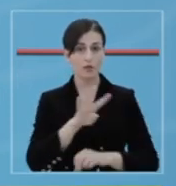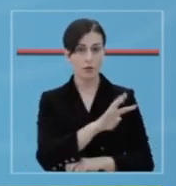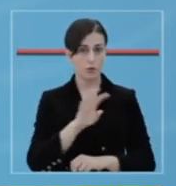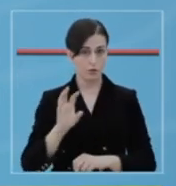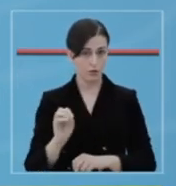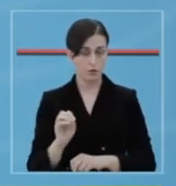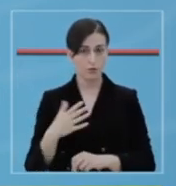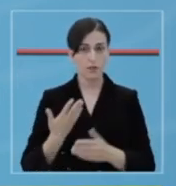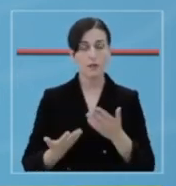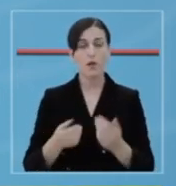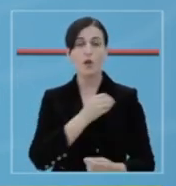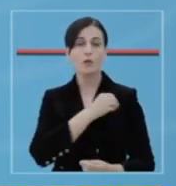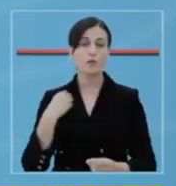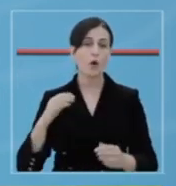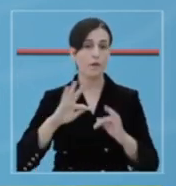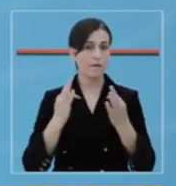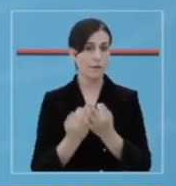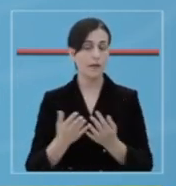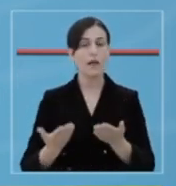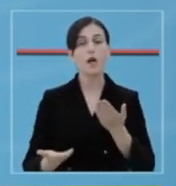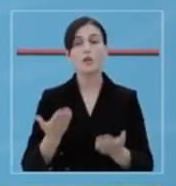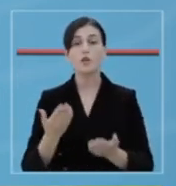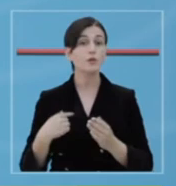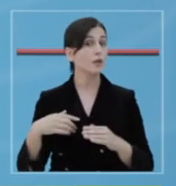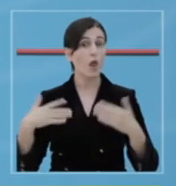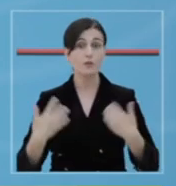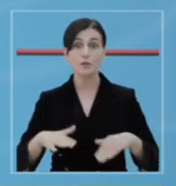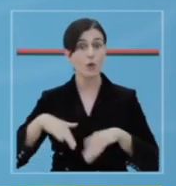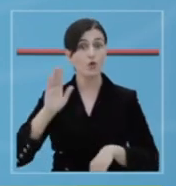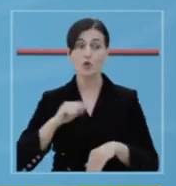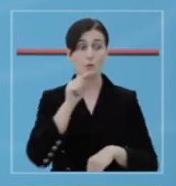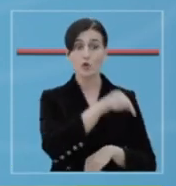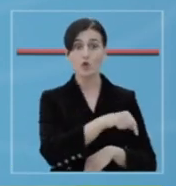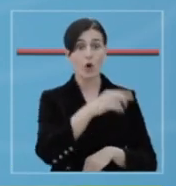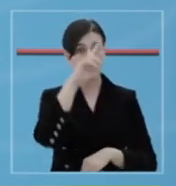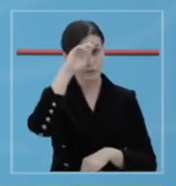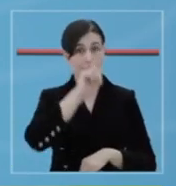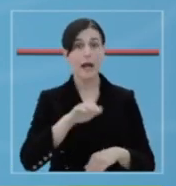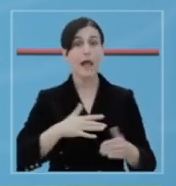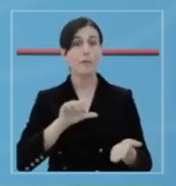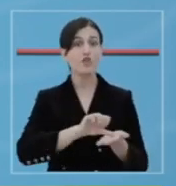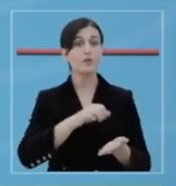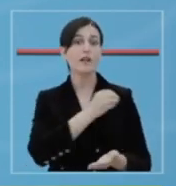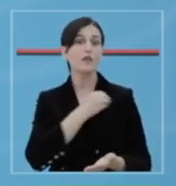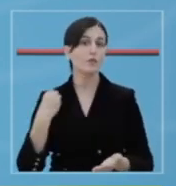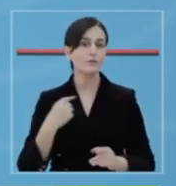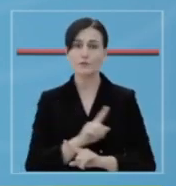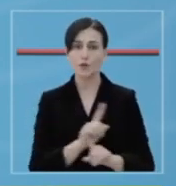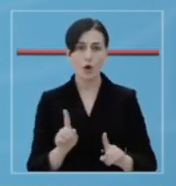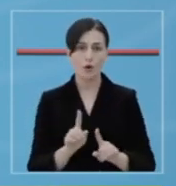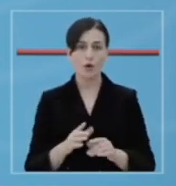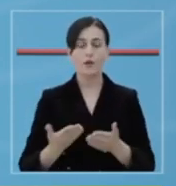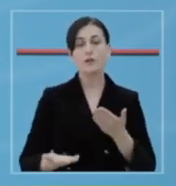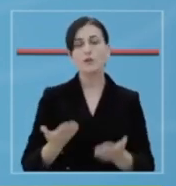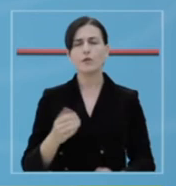0800 20 20 mjeku në familjes, dhe nëse nuk është të mëzdoshme, jullutem mos shkoni në institucionet shëndetësore.